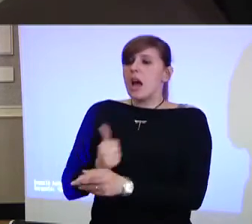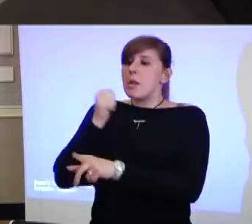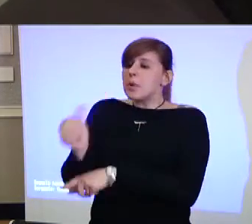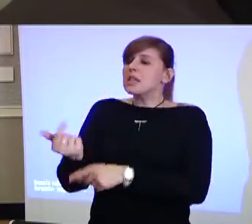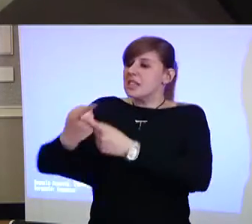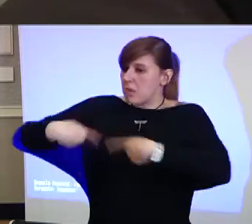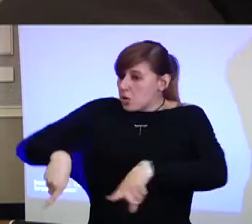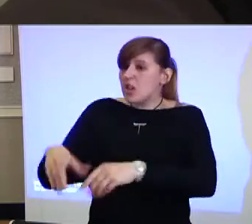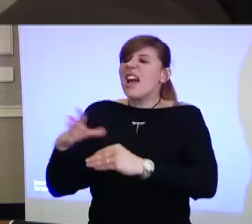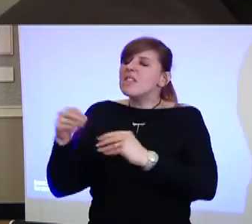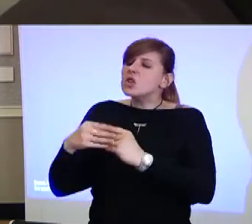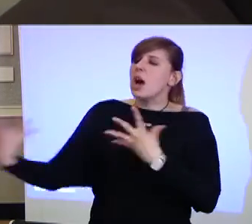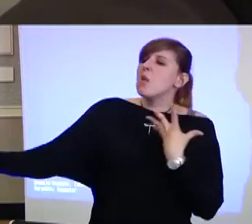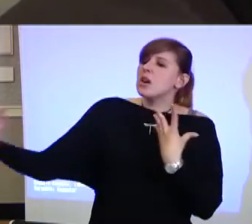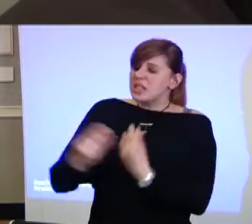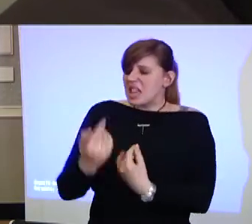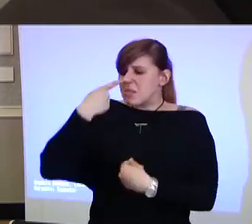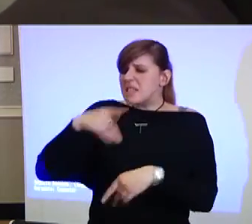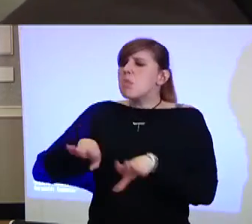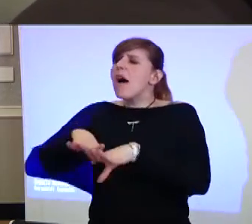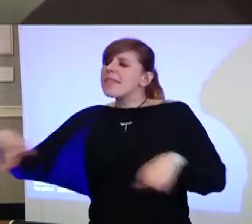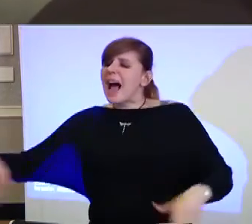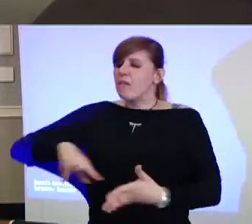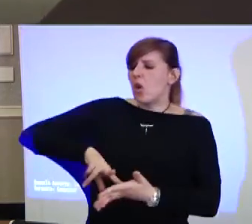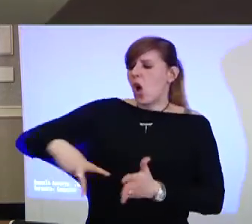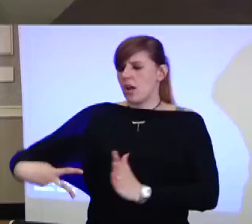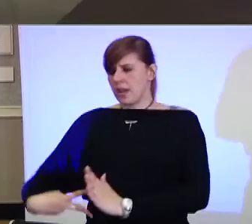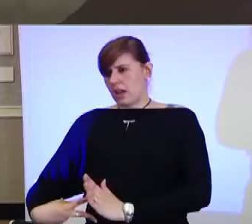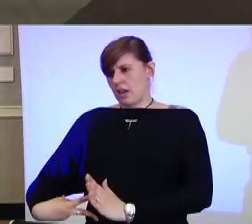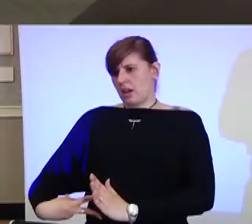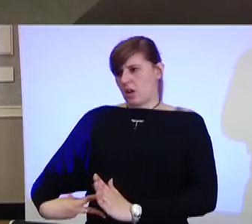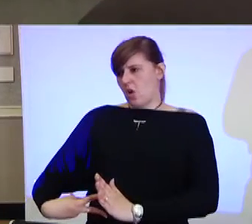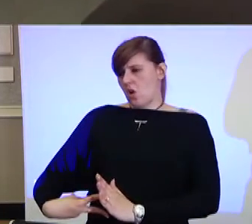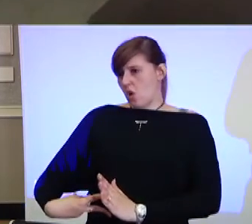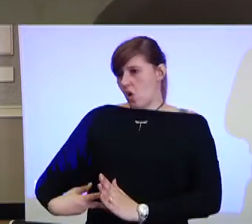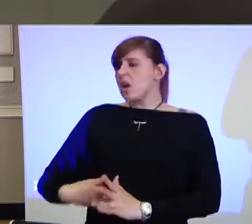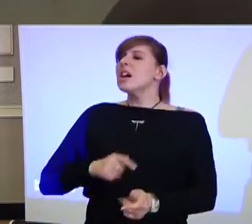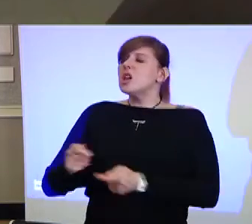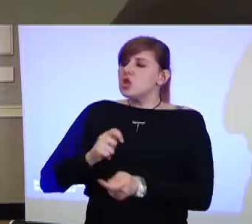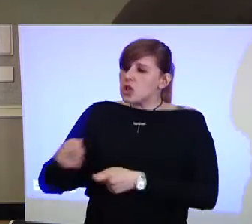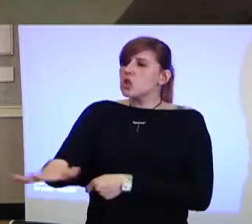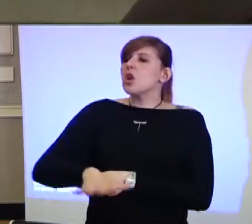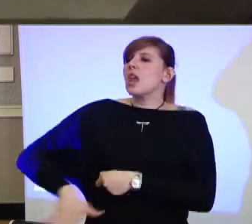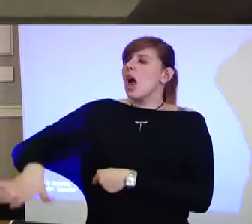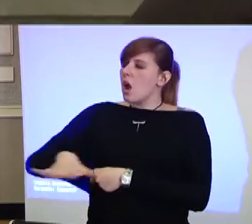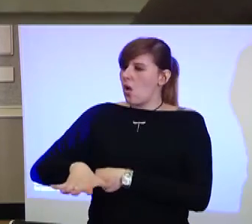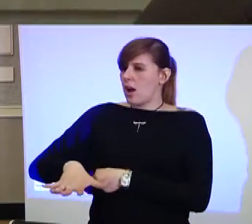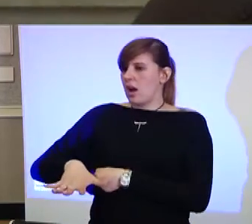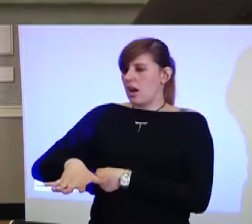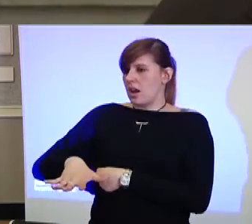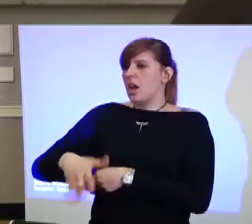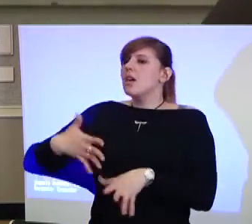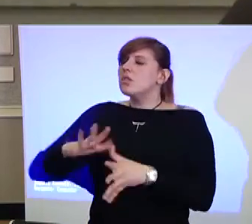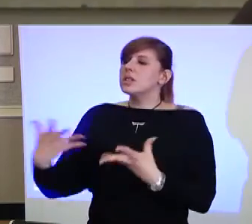facciamola tutti quanti insieme, un tavolo tecnico con le organizzazioni sindacali, con le amministrazioni locali e forse insieme troviamo